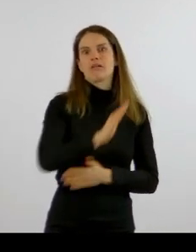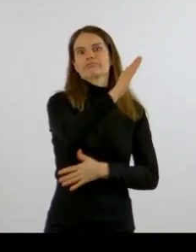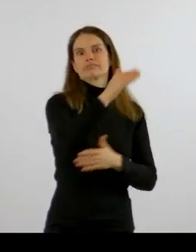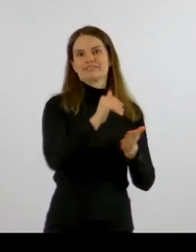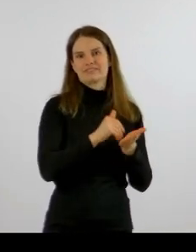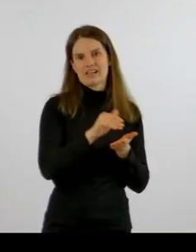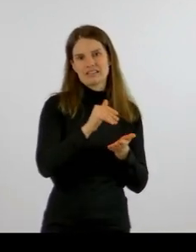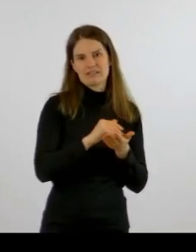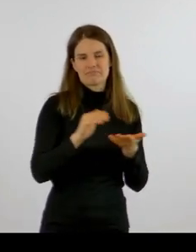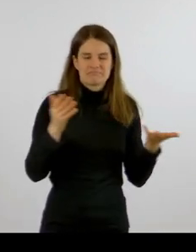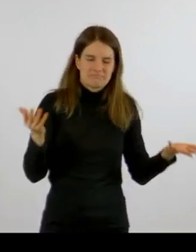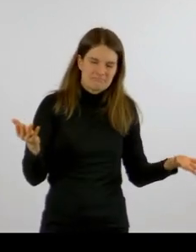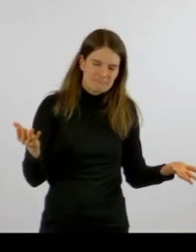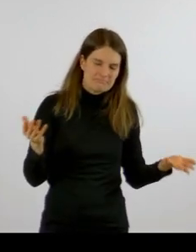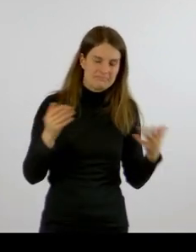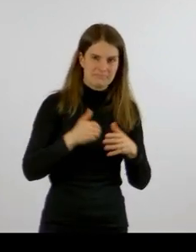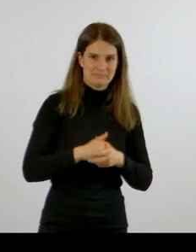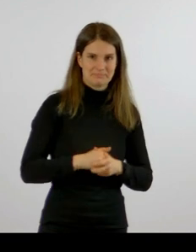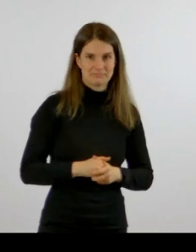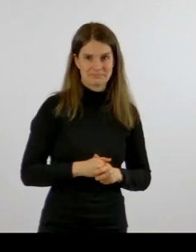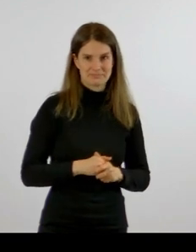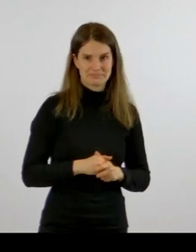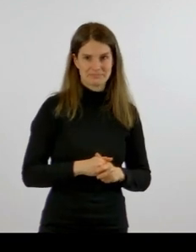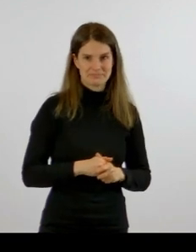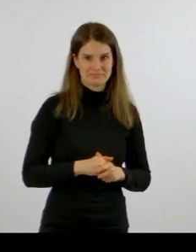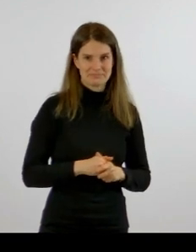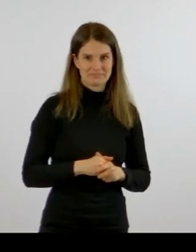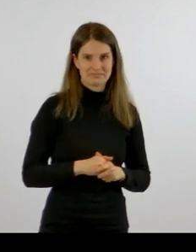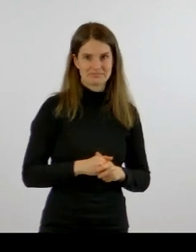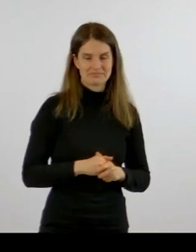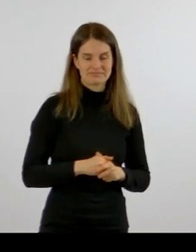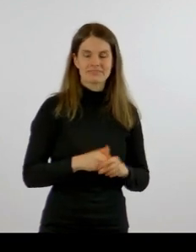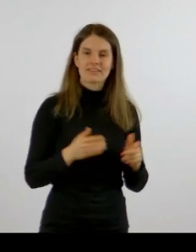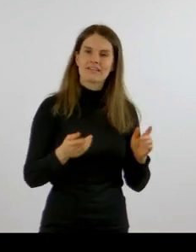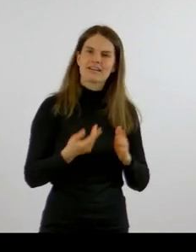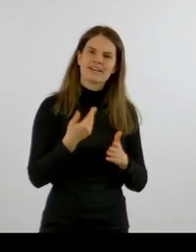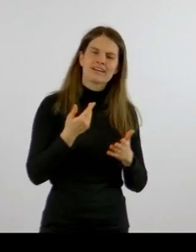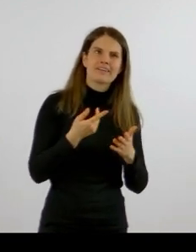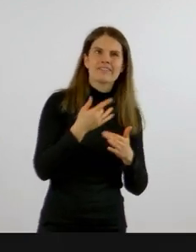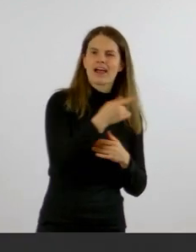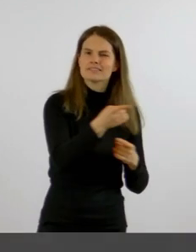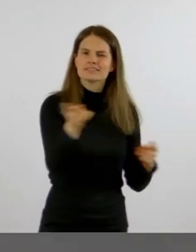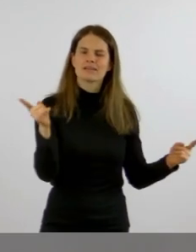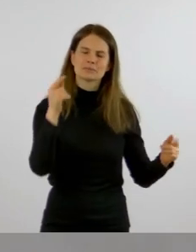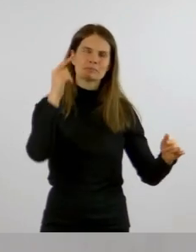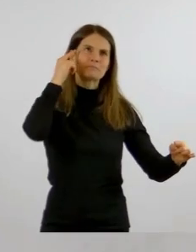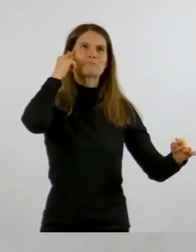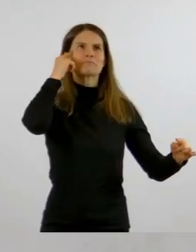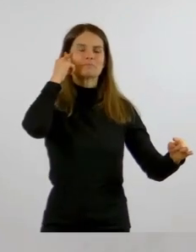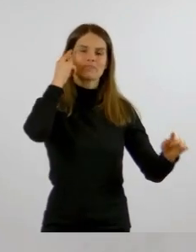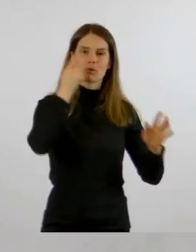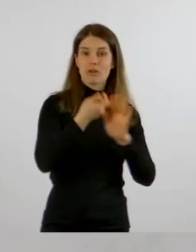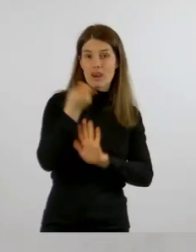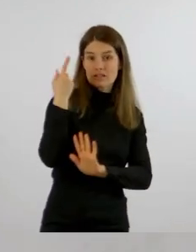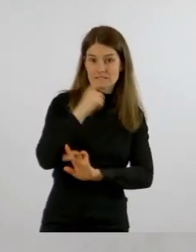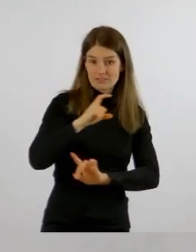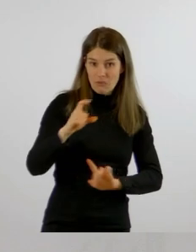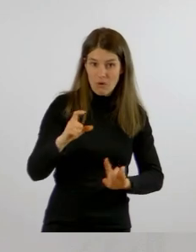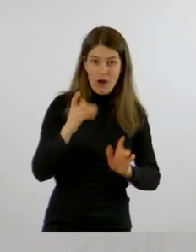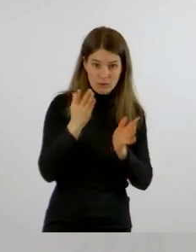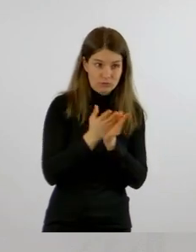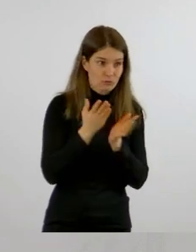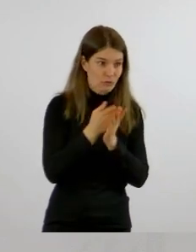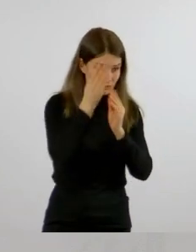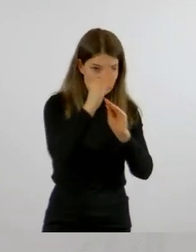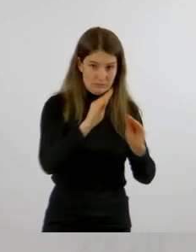Wenn Sie sich erinnern und vielleicht auch in der letzten Woche bei unserer Information dabei waren, habe ich darüber berichtet,